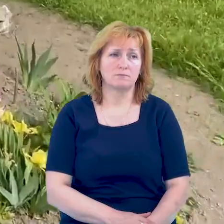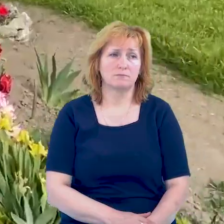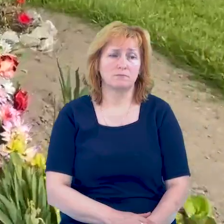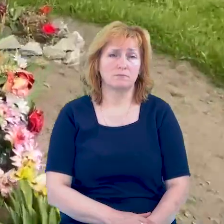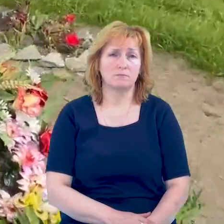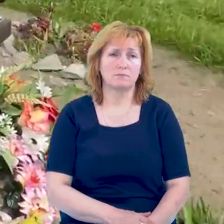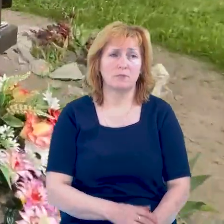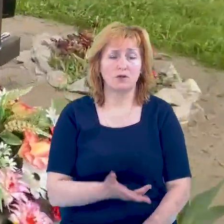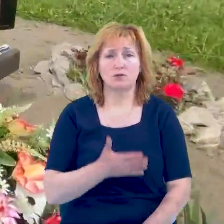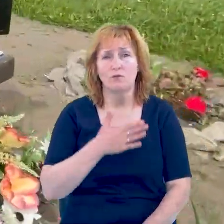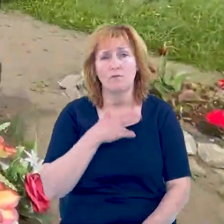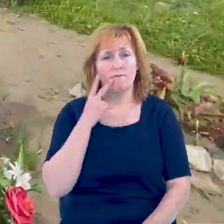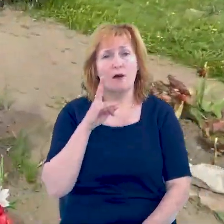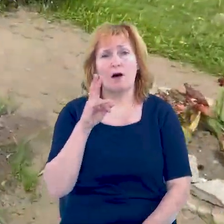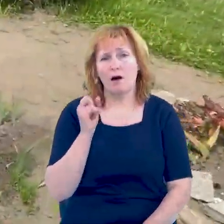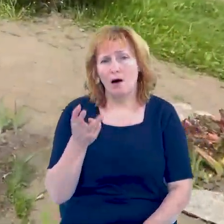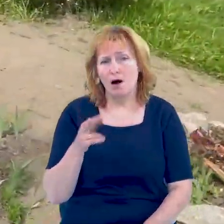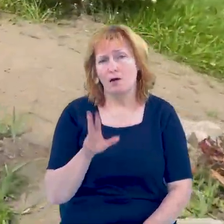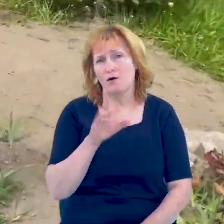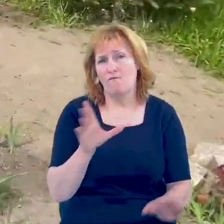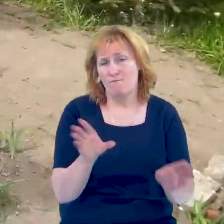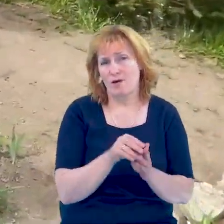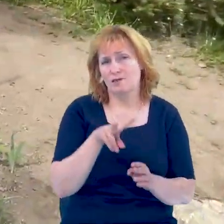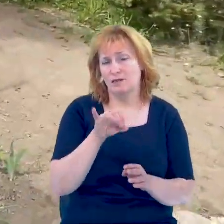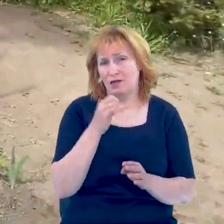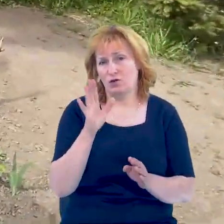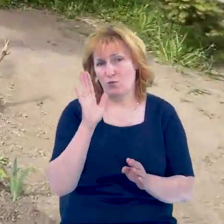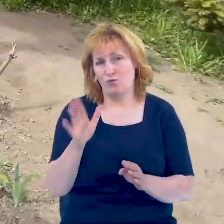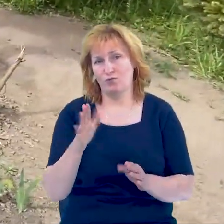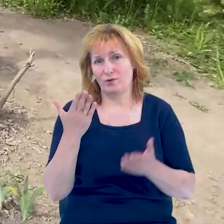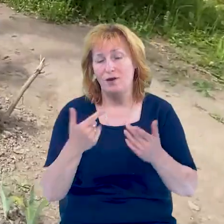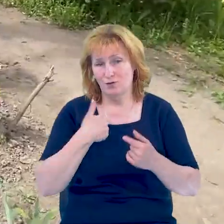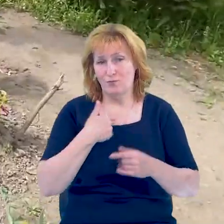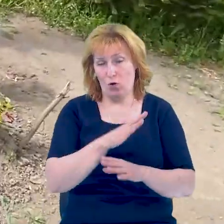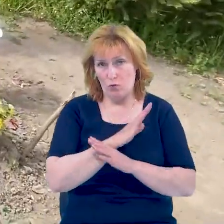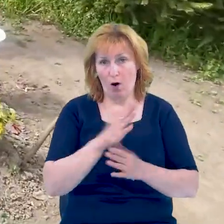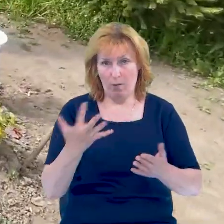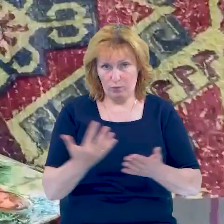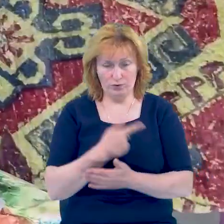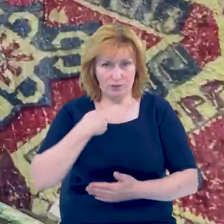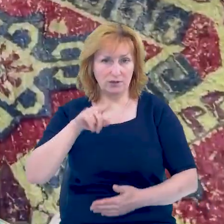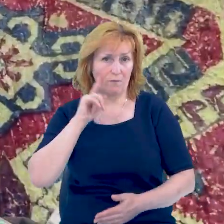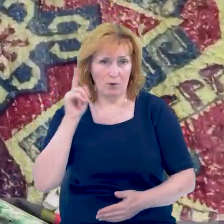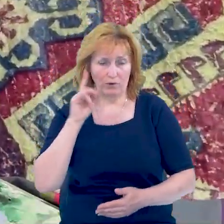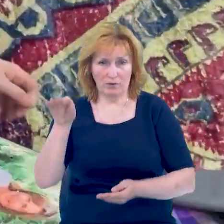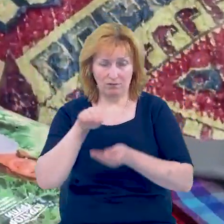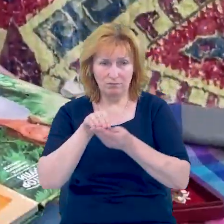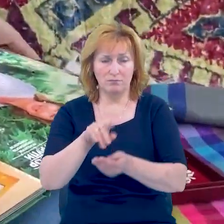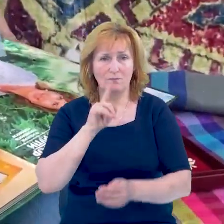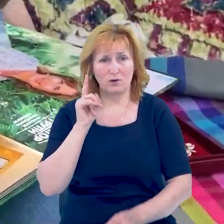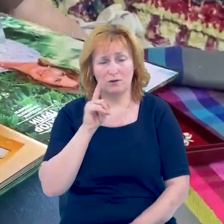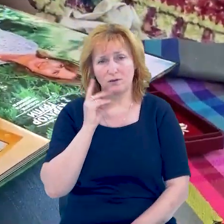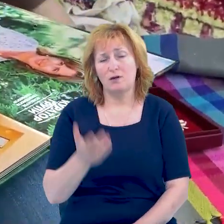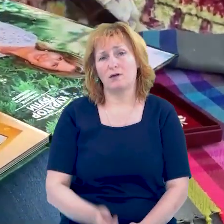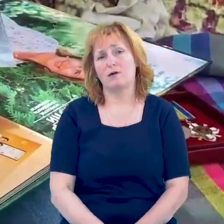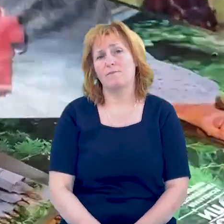У моїй голові завжди було, що Катя буде із Зеліною, ходить до мене на могилу, а не ми до неї оце ходимо. Оце ми взимку, це нас була фотосесія якраз